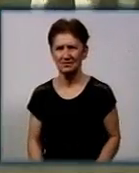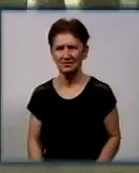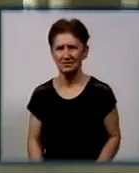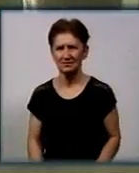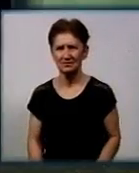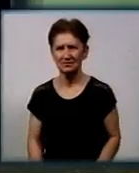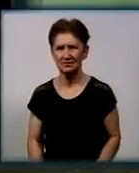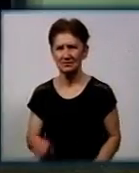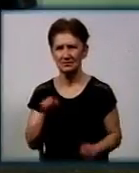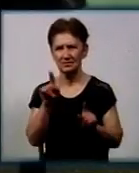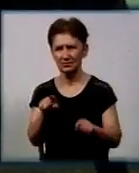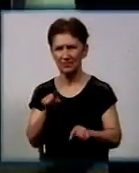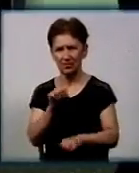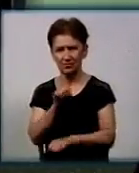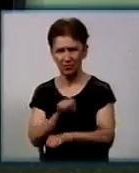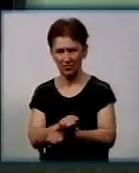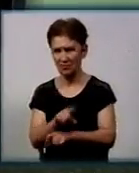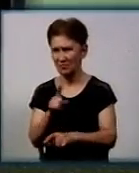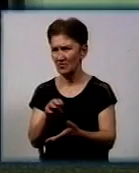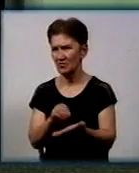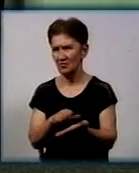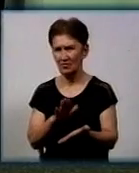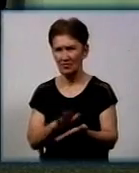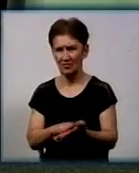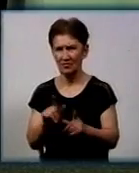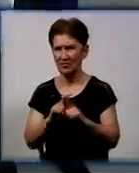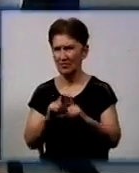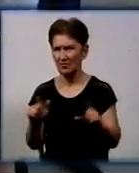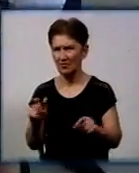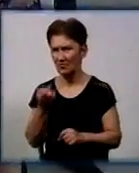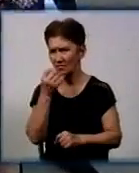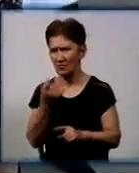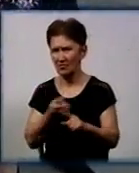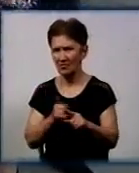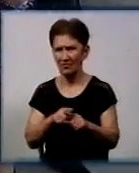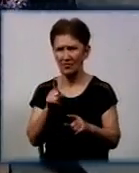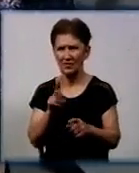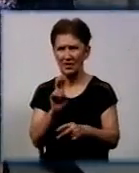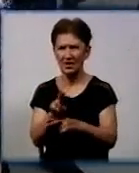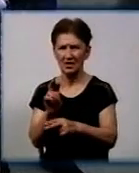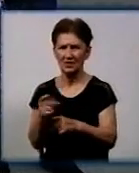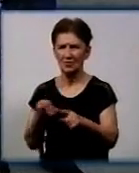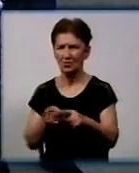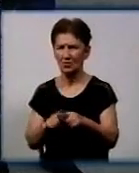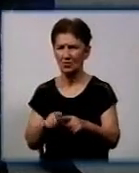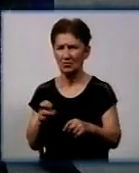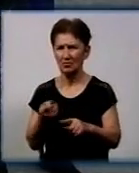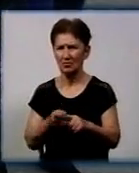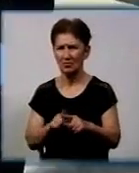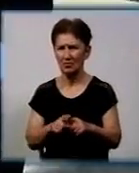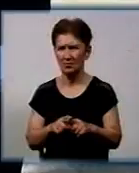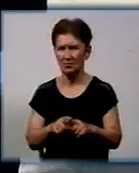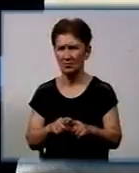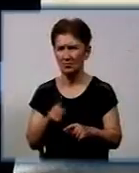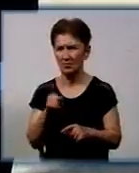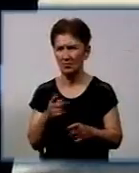На ось цьому пункті тестувань у 26-й Кропивницькій школі порушень не виявили. Після завершення усі учасники отримали чернетки сертифікаційних робіт